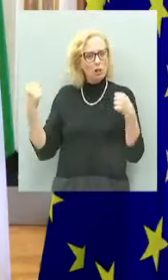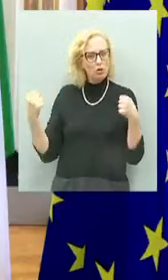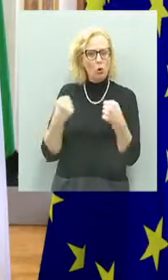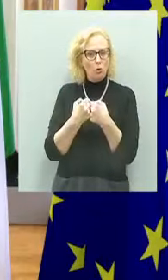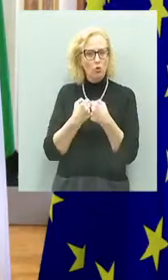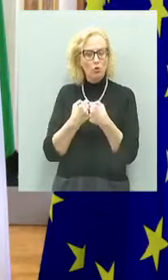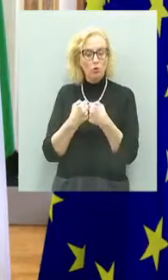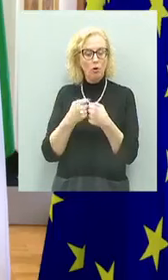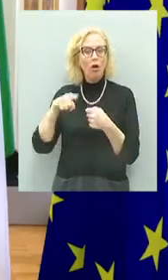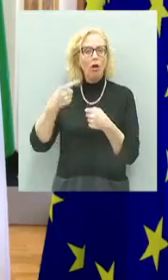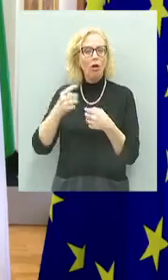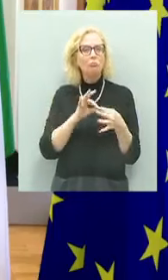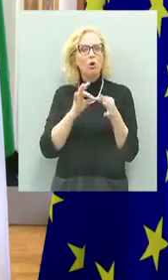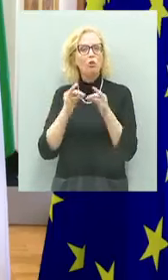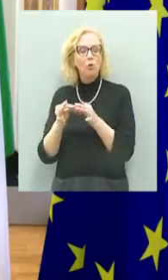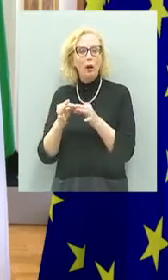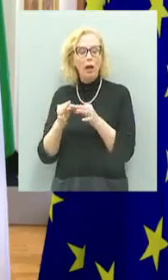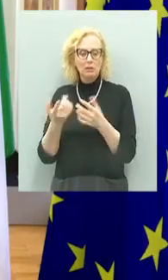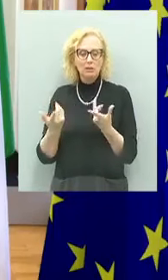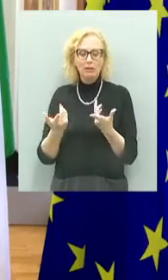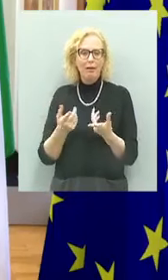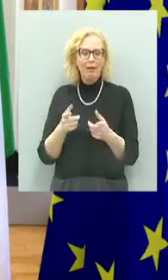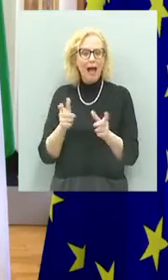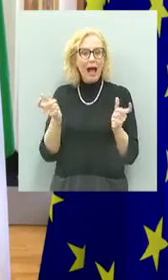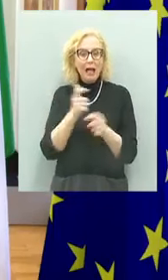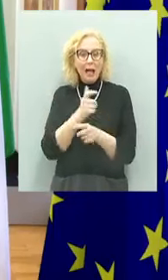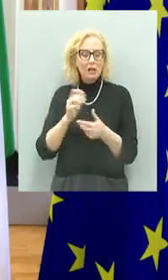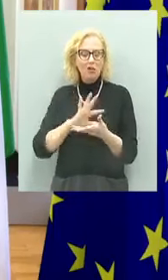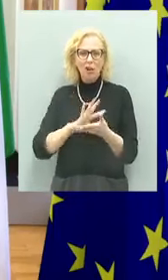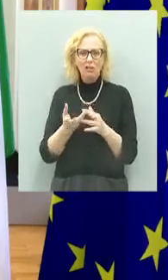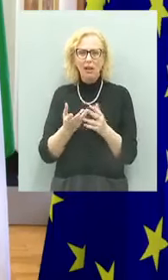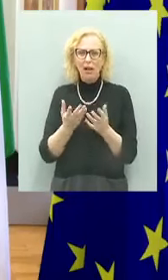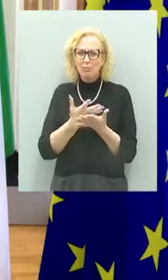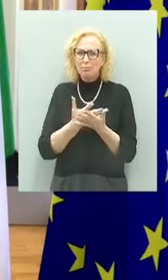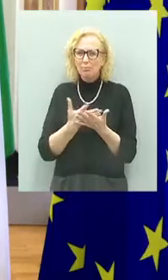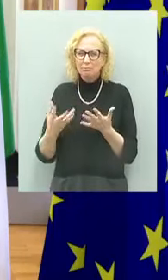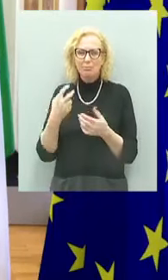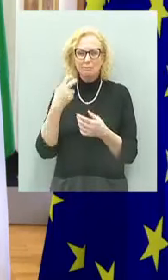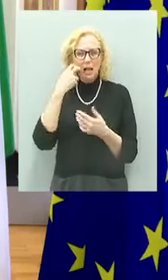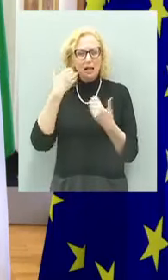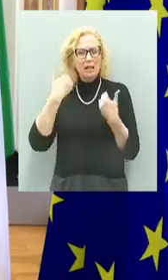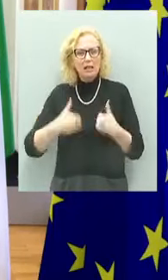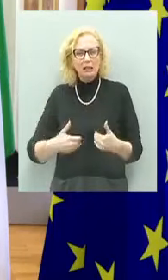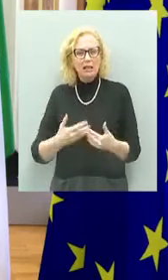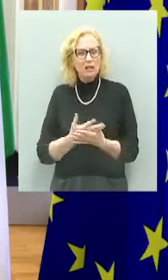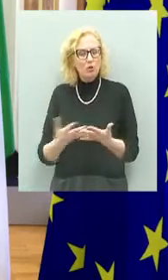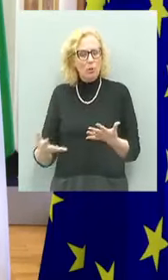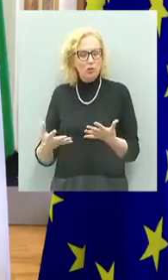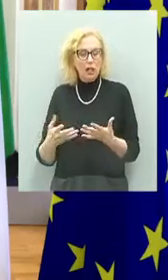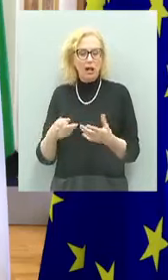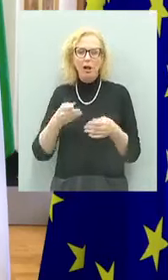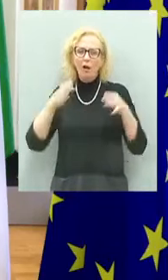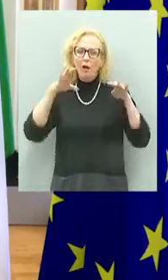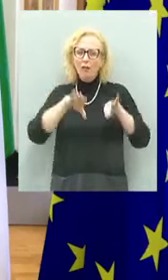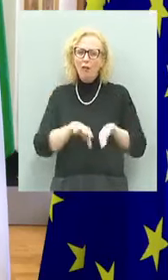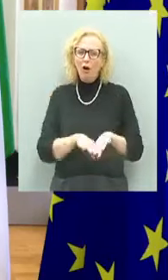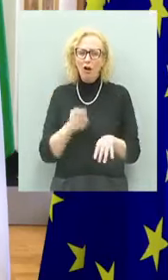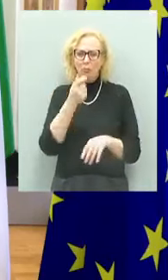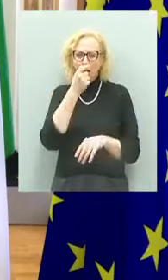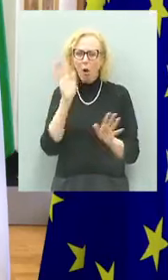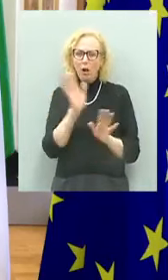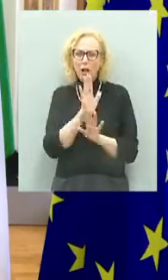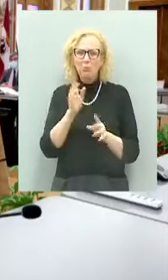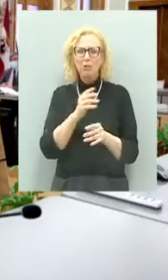questo? Nella disumanizzare qualunque relazione. E quindi la brutalità delle foibe, la brutalità dei morti, la